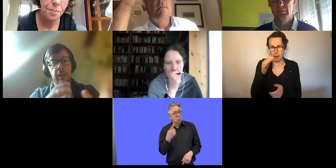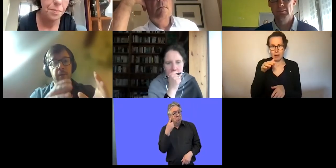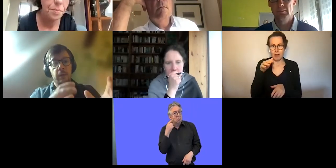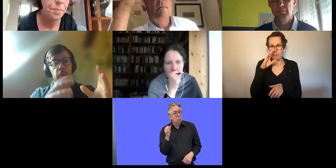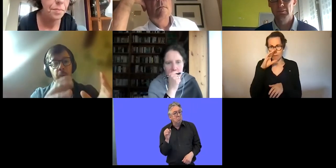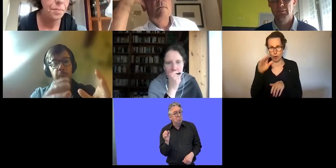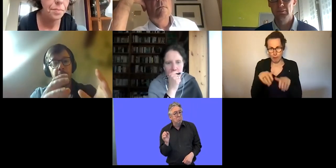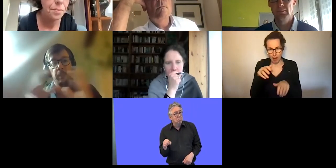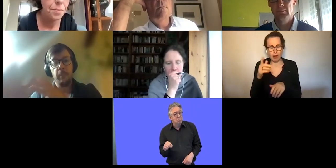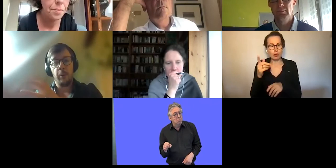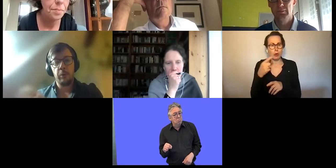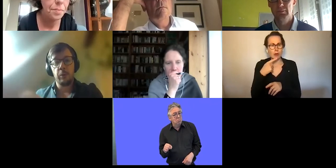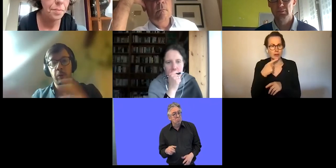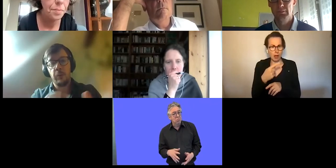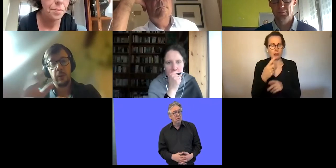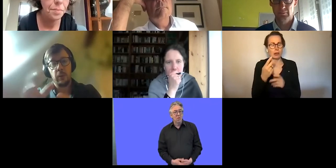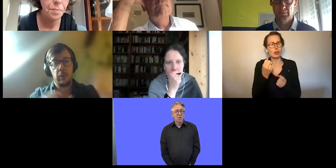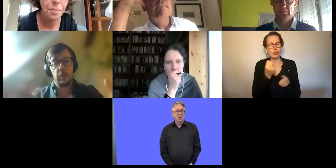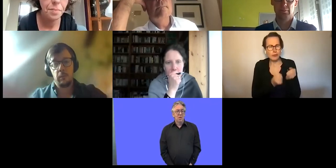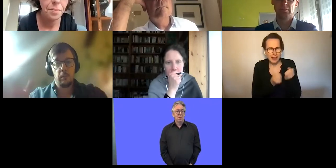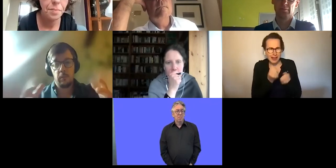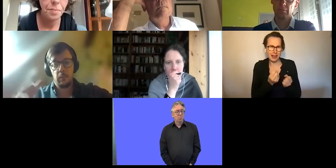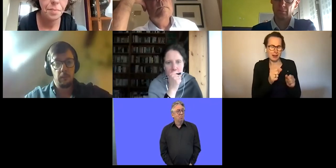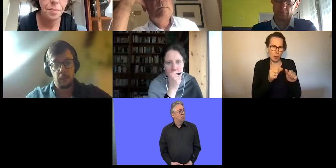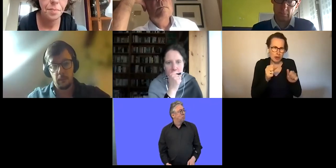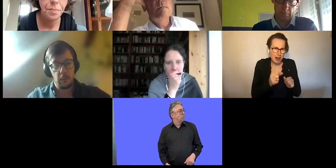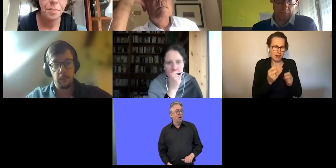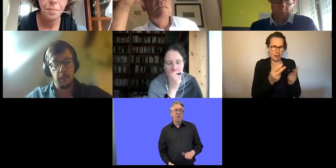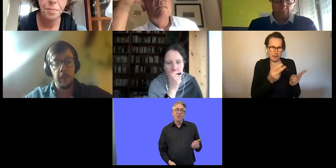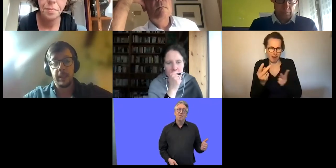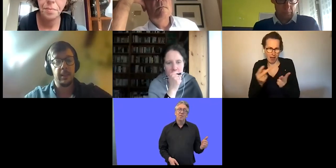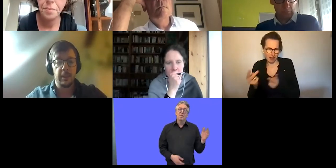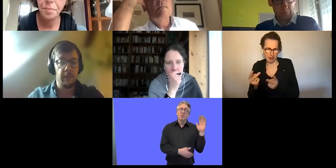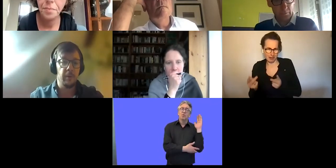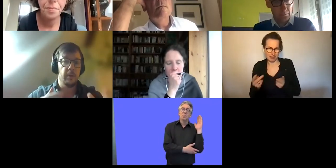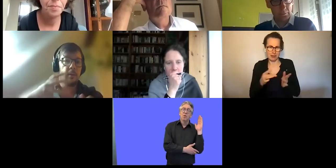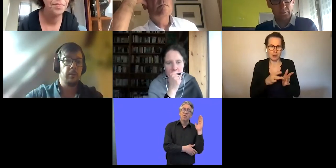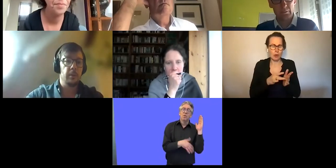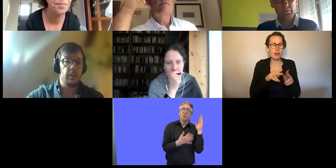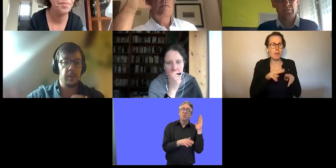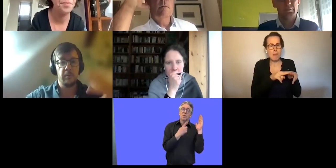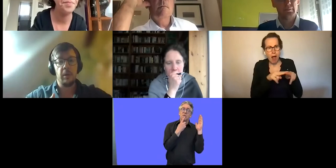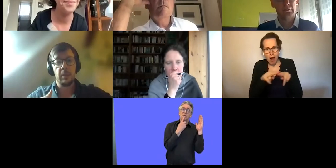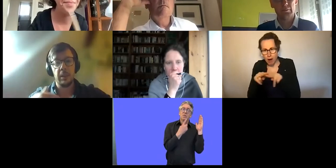werden. Das hat Herr Wolfmeier ja schon gesagt. Es ist natürlich schwierig, da manchmal unterschiedliche Systeme miteinander zu